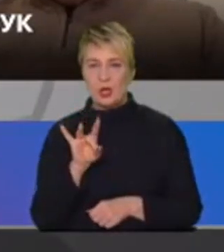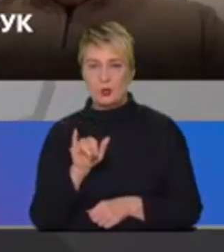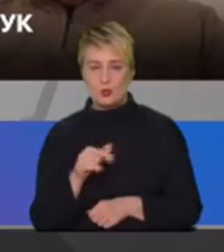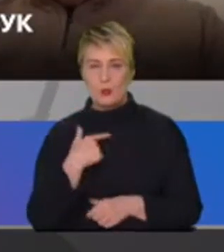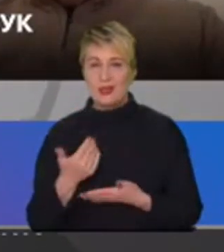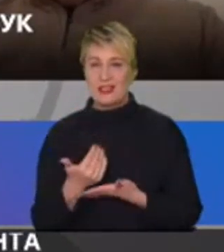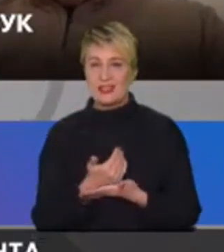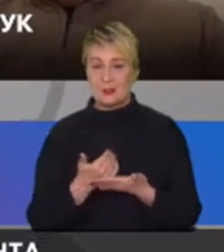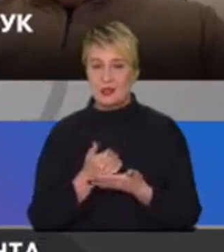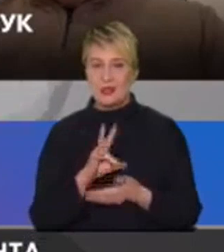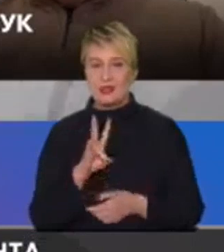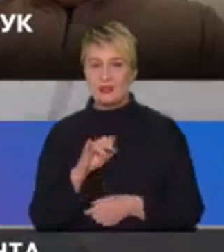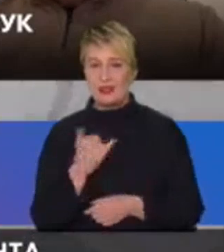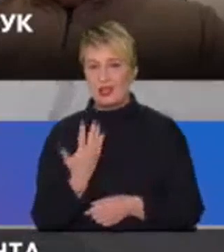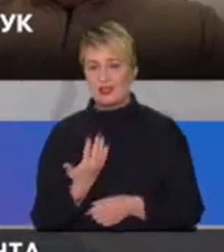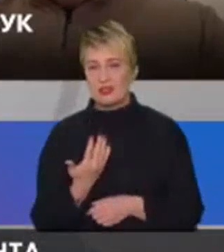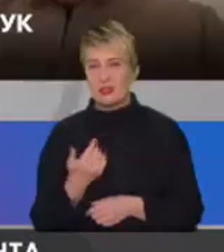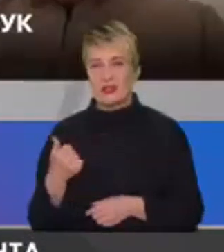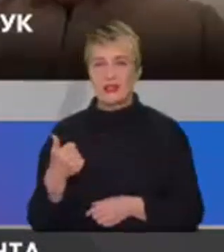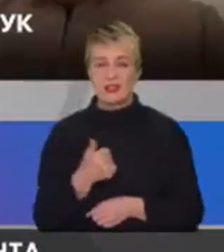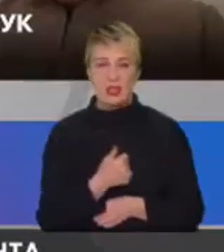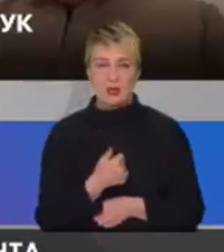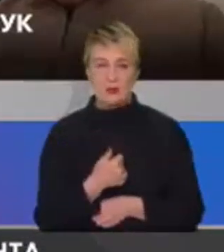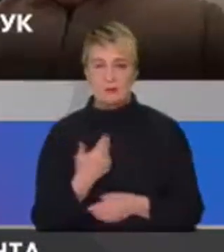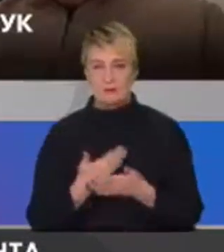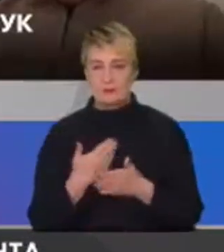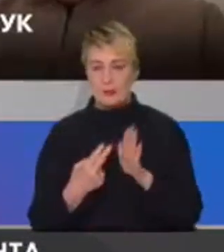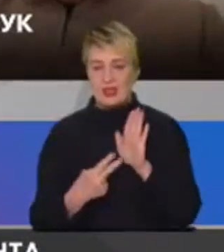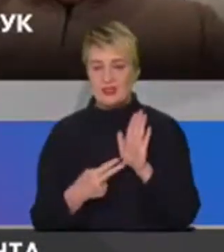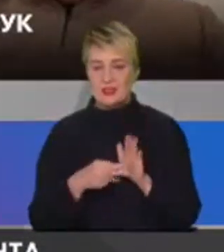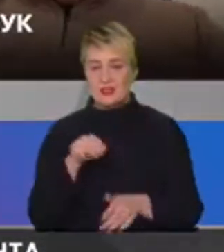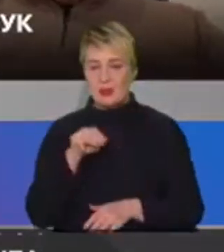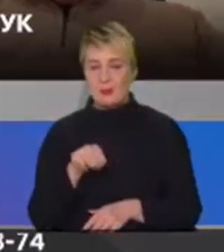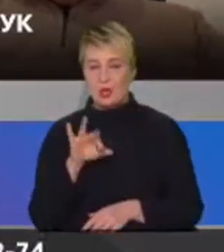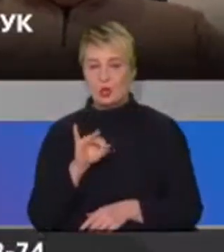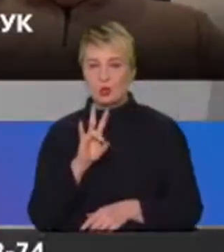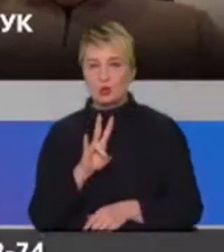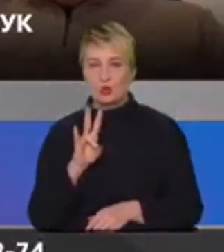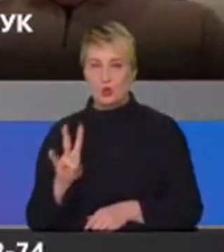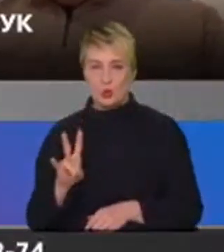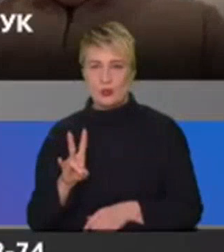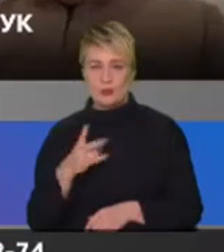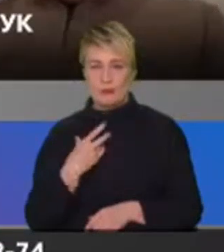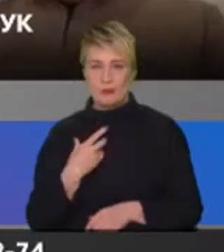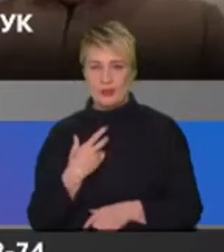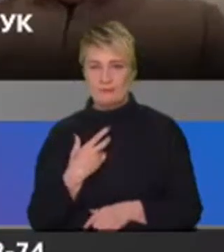насобирали за неделю, почти 7 тонн, ми канистрами набрали